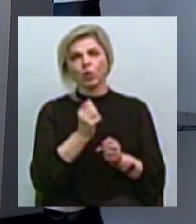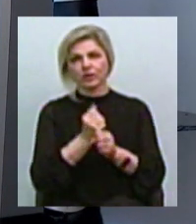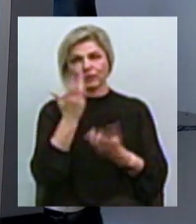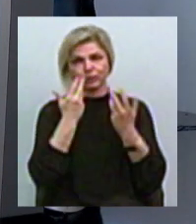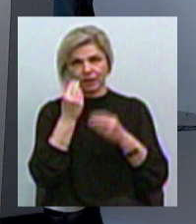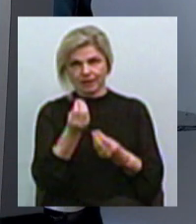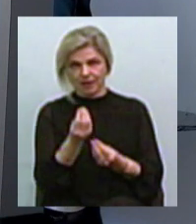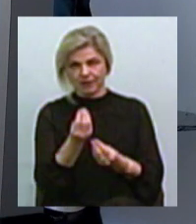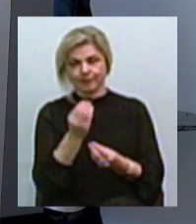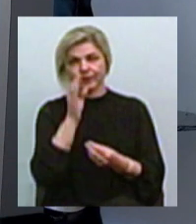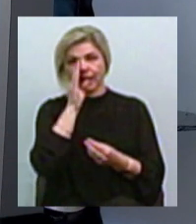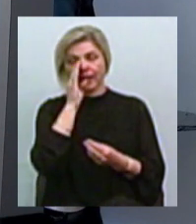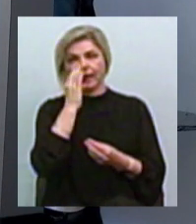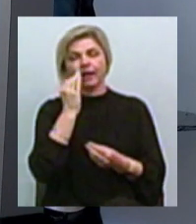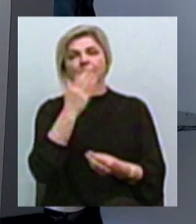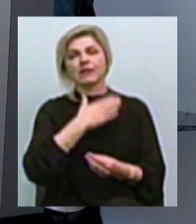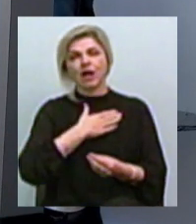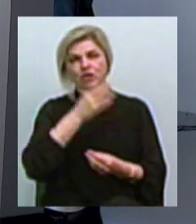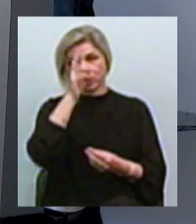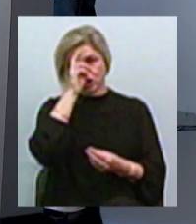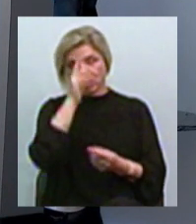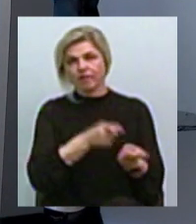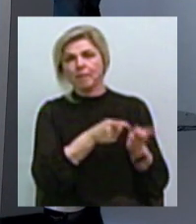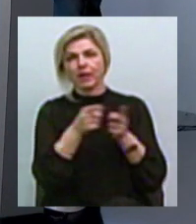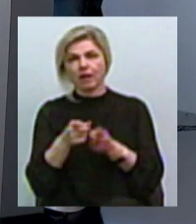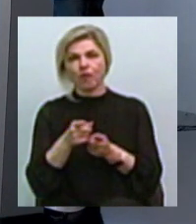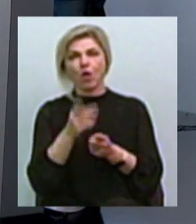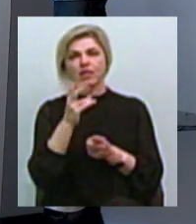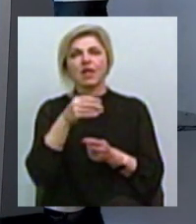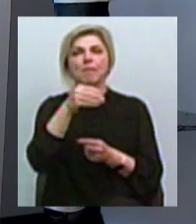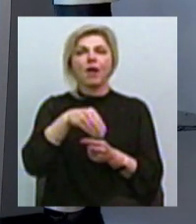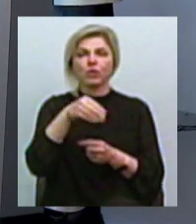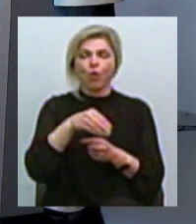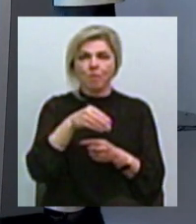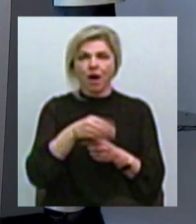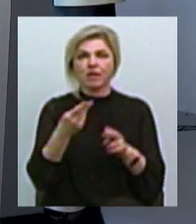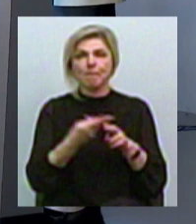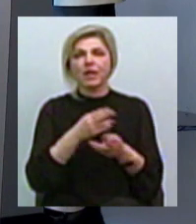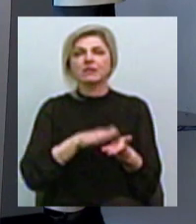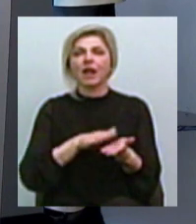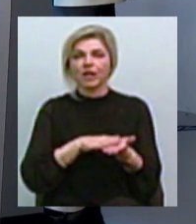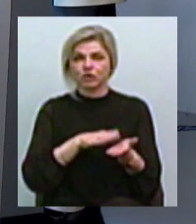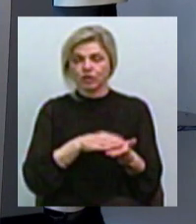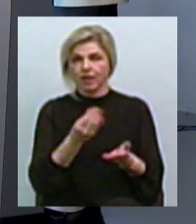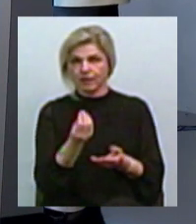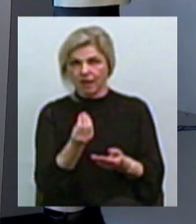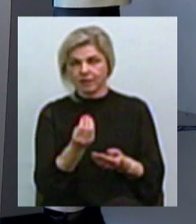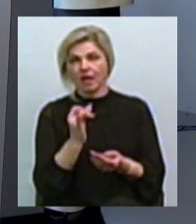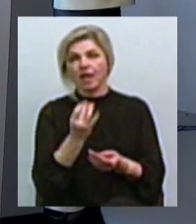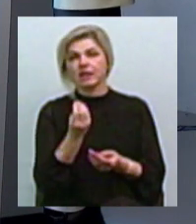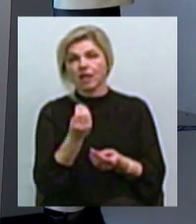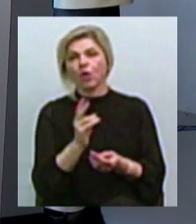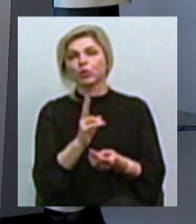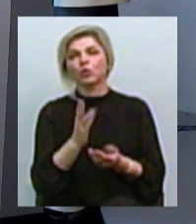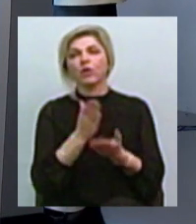іншого боку, наша держава йде до безготівкових розрахунків І в теорії кількість грошей, які знаходяться у